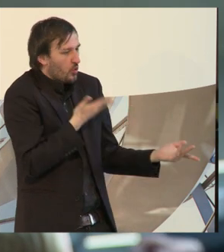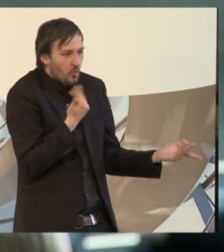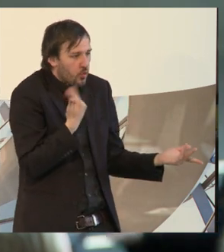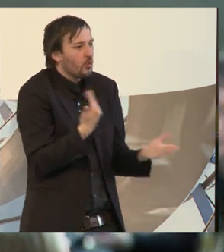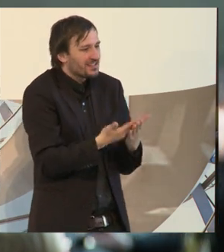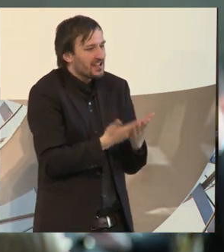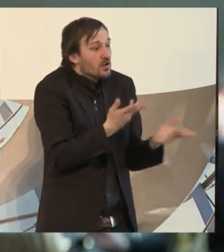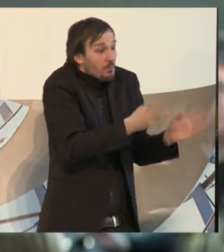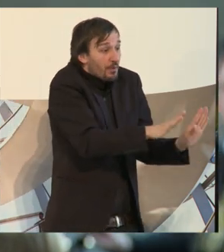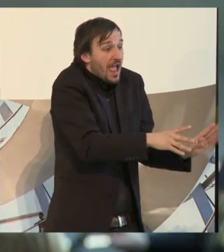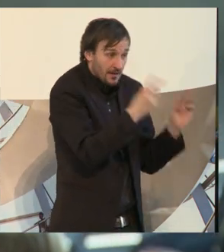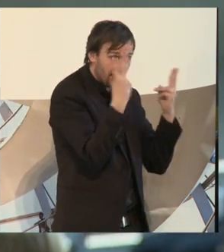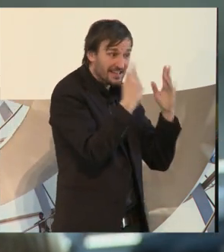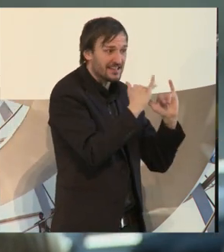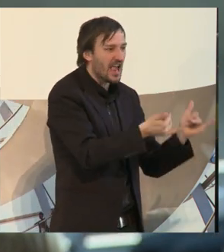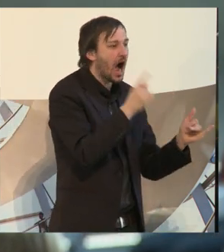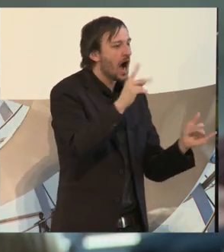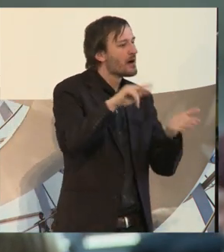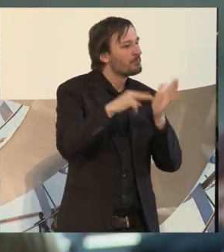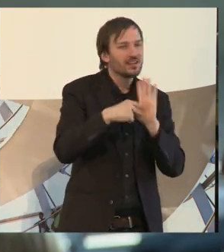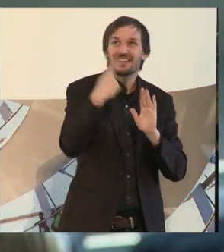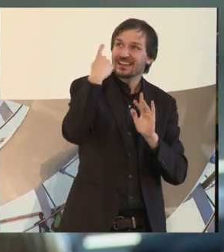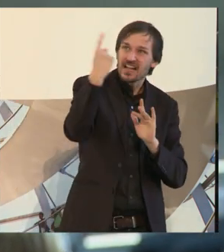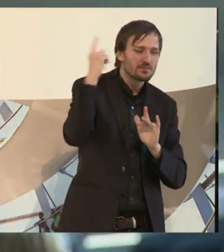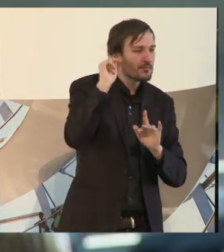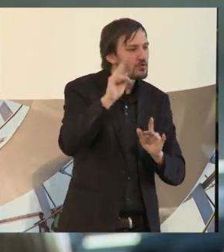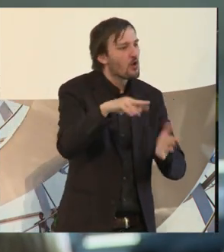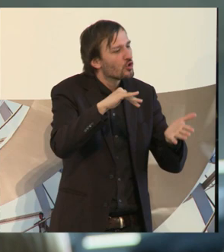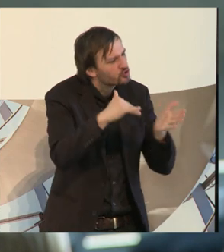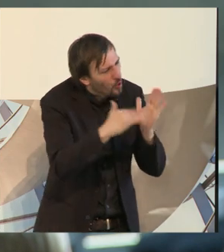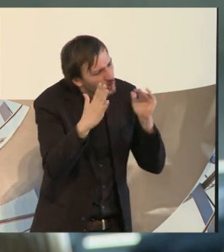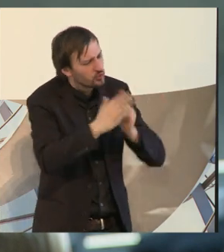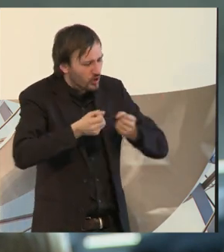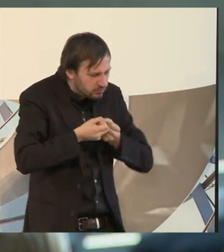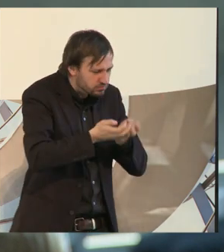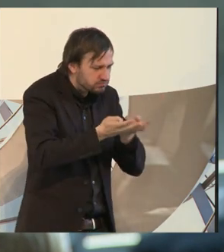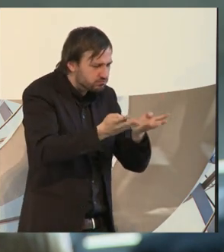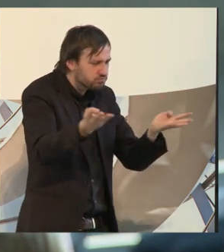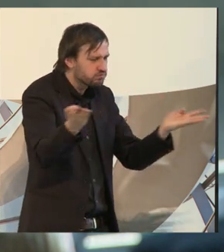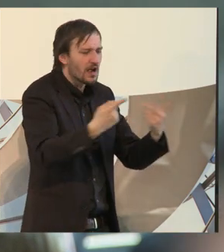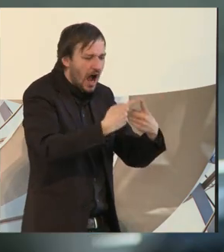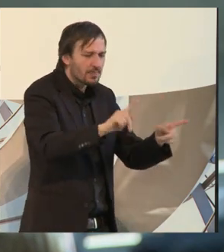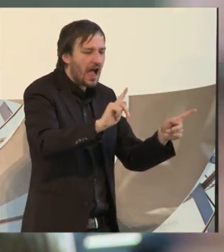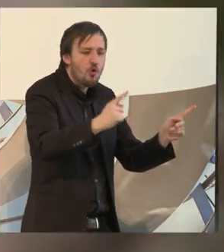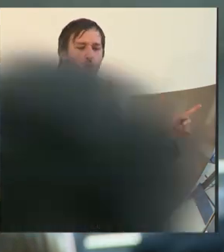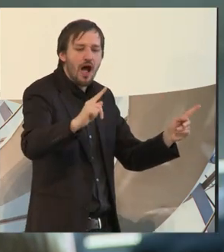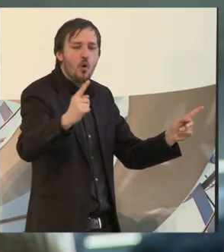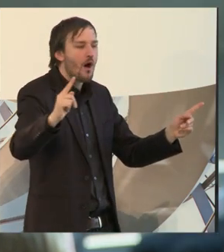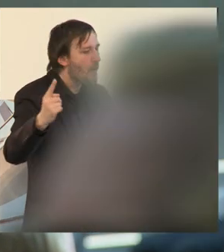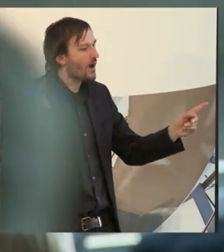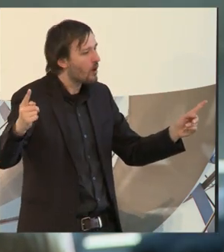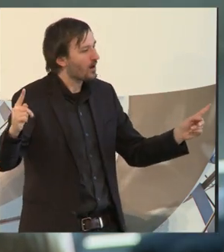jeden Fall so bleiben. Aber die Politik muss auch Struktur herstellen, dass alle anderen zwangsläufig in diese Ecke